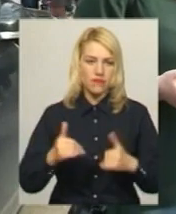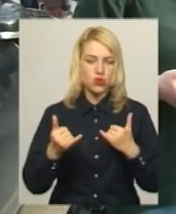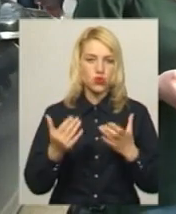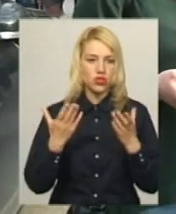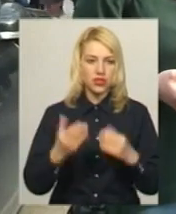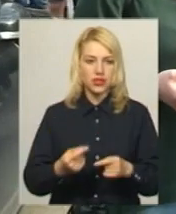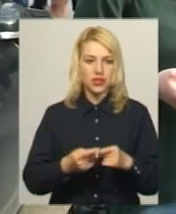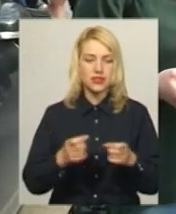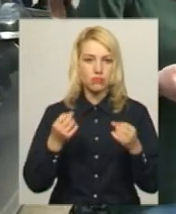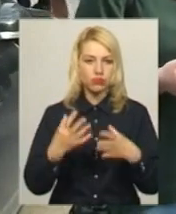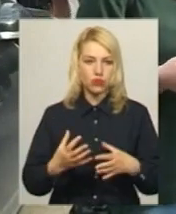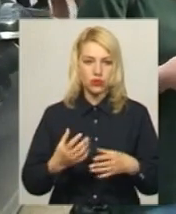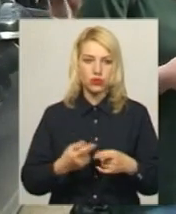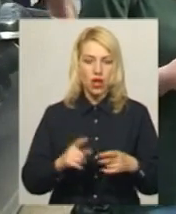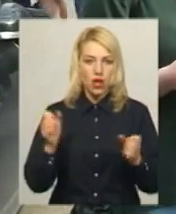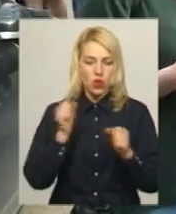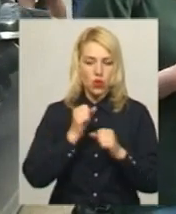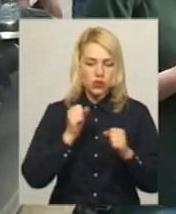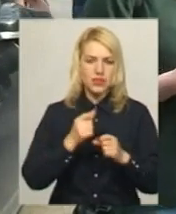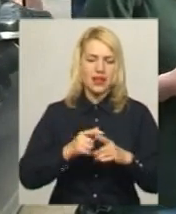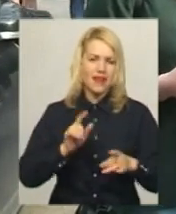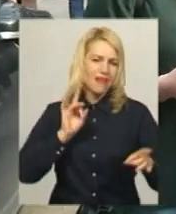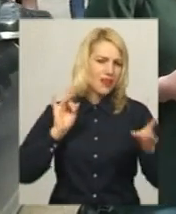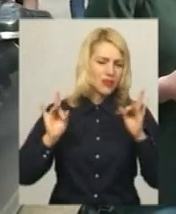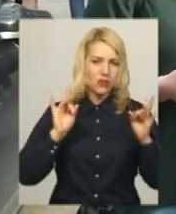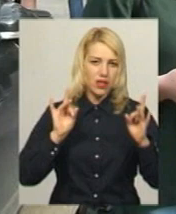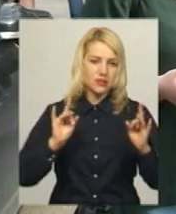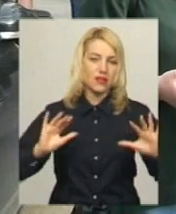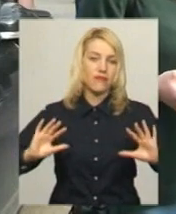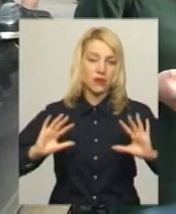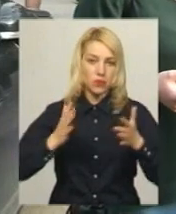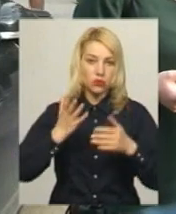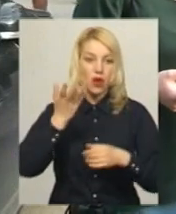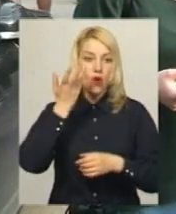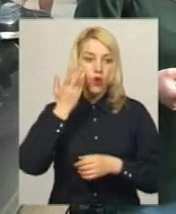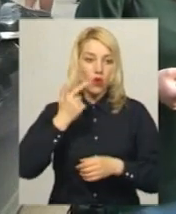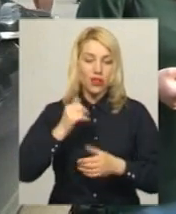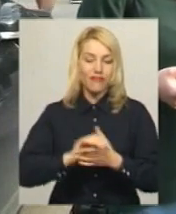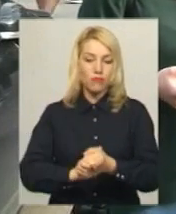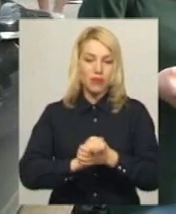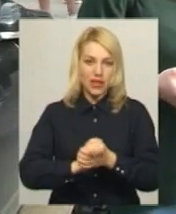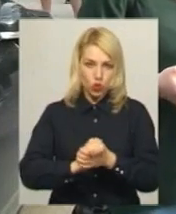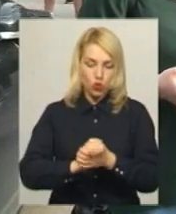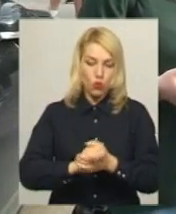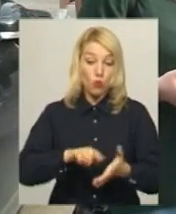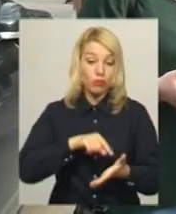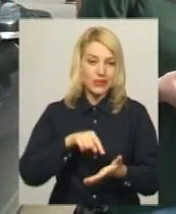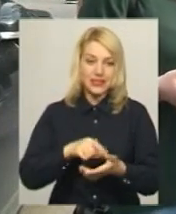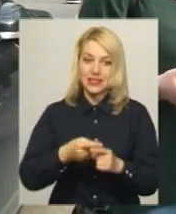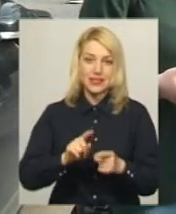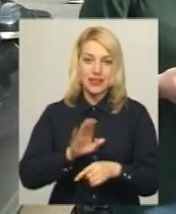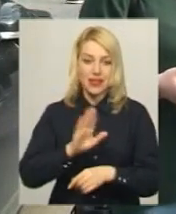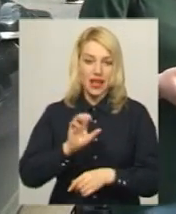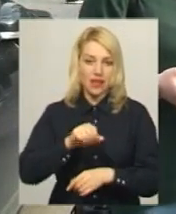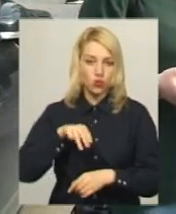просто нонсенсний, резонансний випадок, розумієте, коли в мирному, скажімо так, місті це не є зона